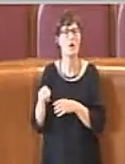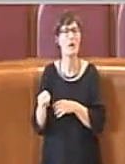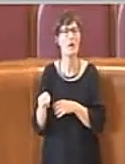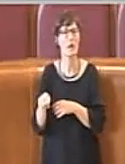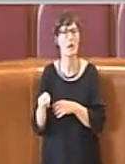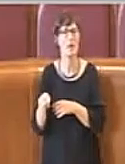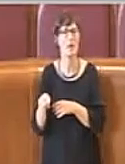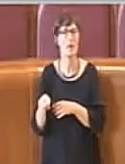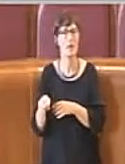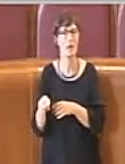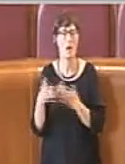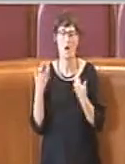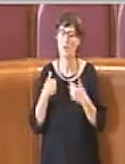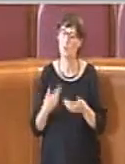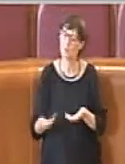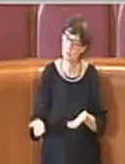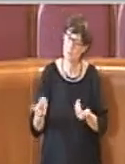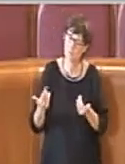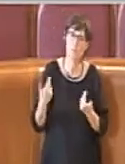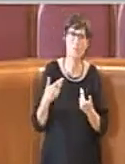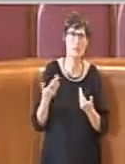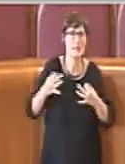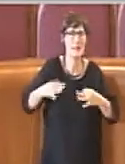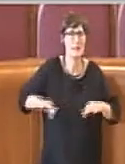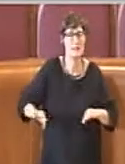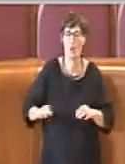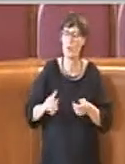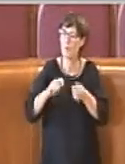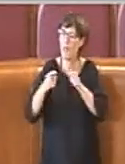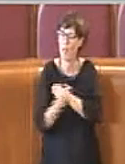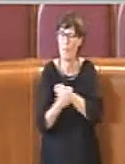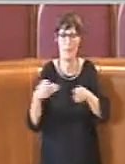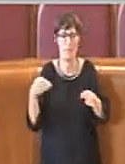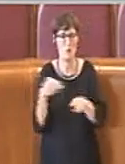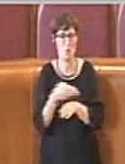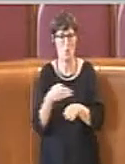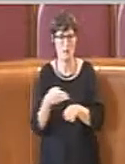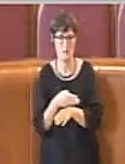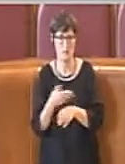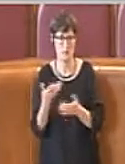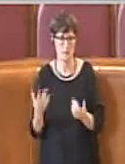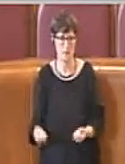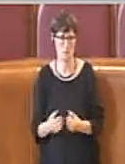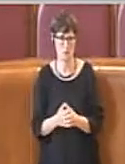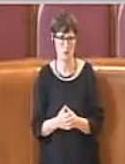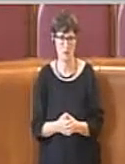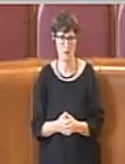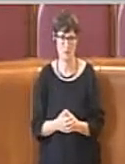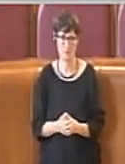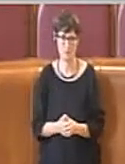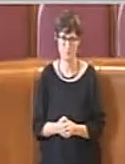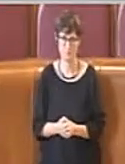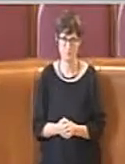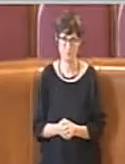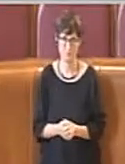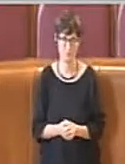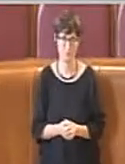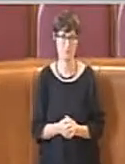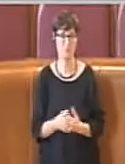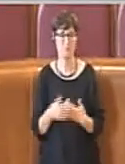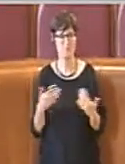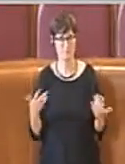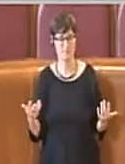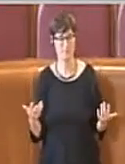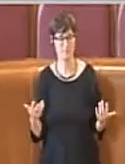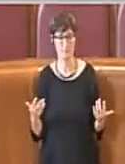emendamento possibile alla delibera. Ricordo che sulla durata